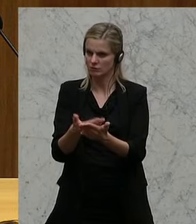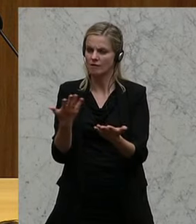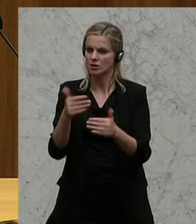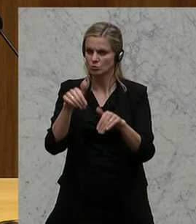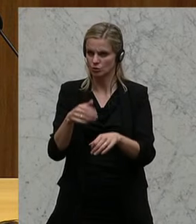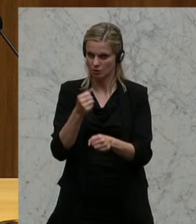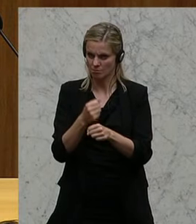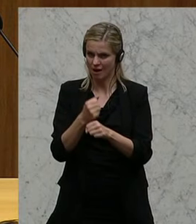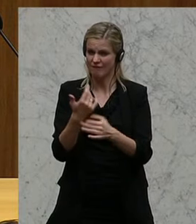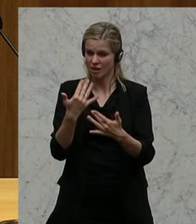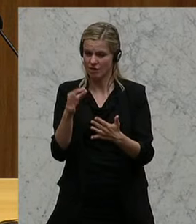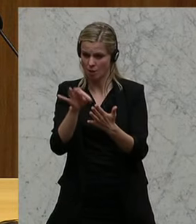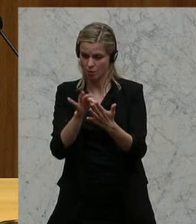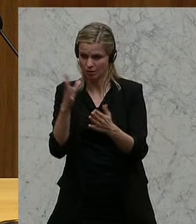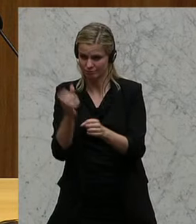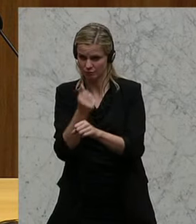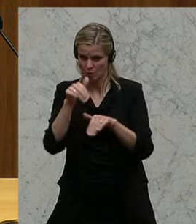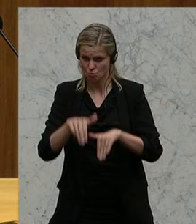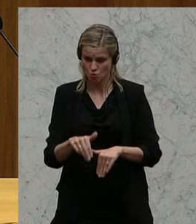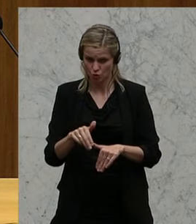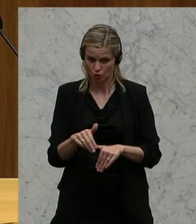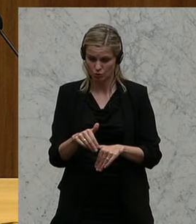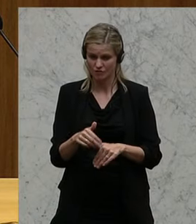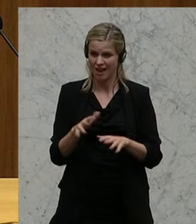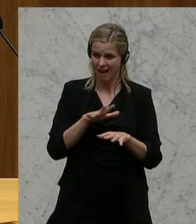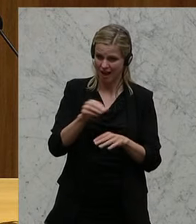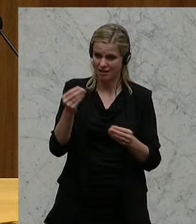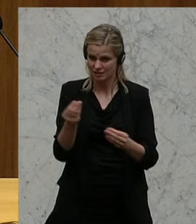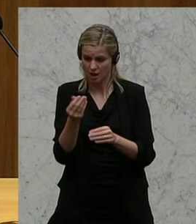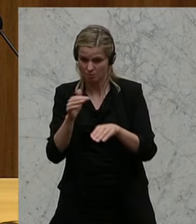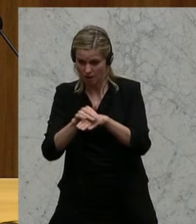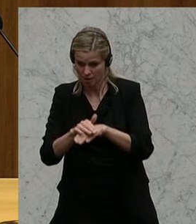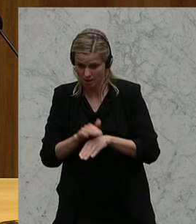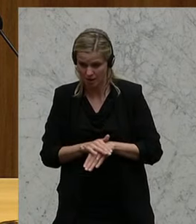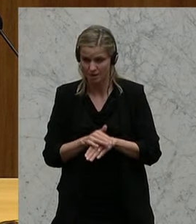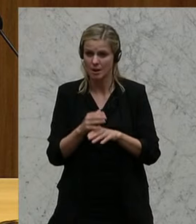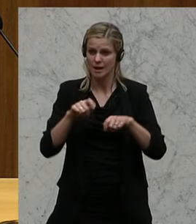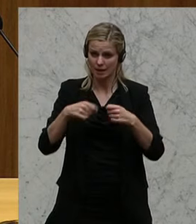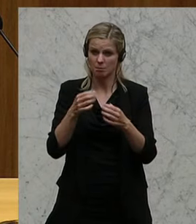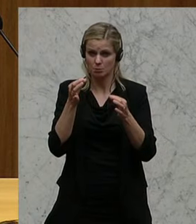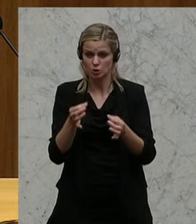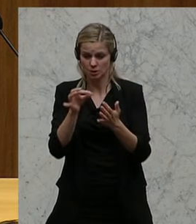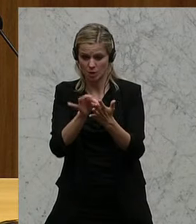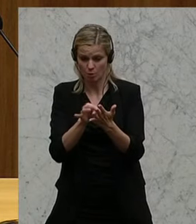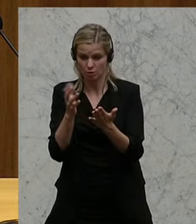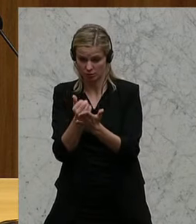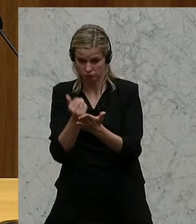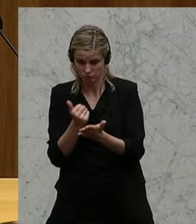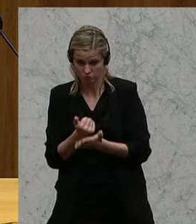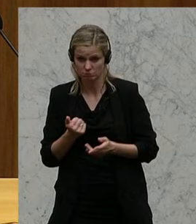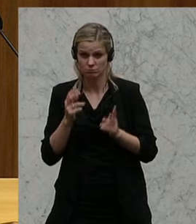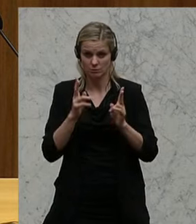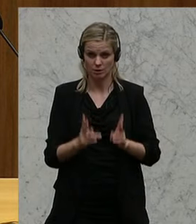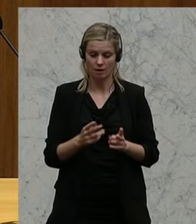quasi Punkte Sie erreichen müssen. Und jedes Delikt, das Sie hier aufdecken, hat eine bestimmte Punkteanzahl. Dann ist es auch ganz